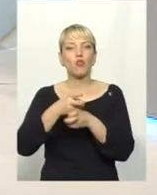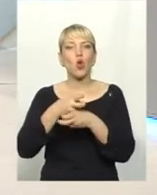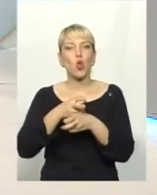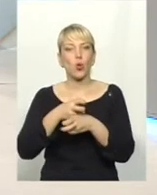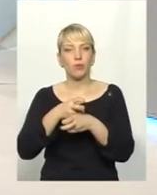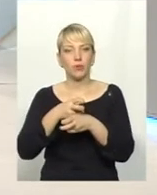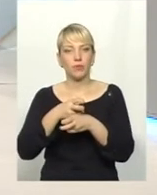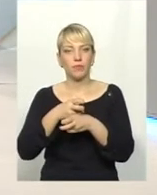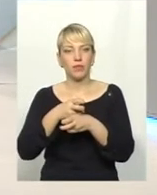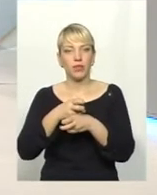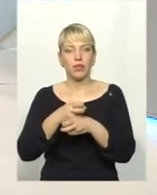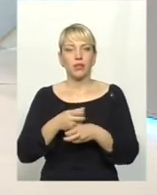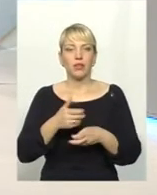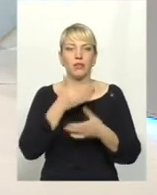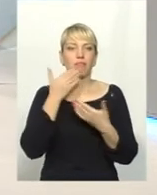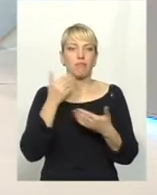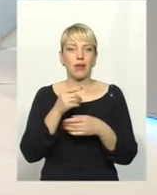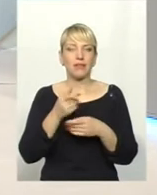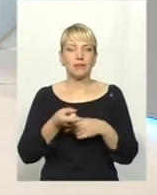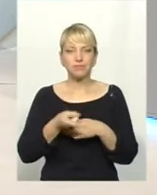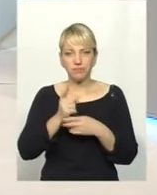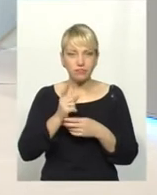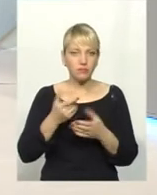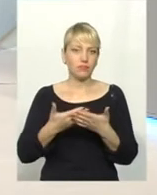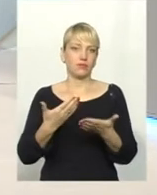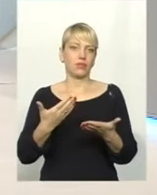руйнування статевого здоров'я, аднексіти,